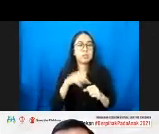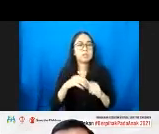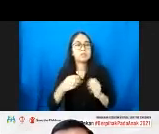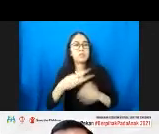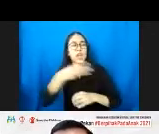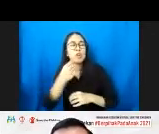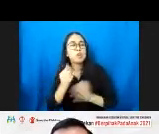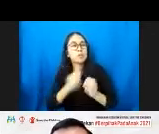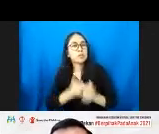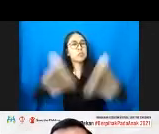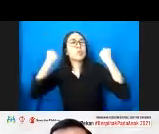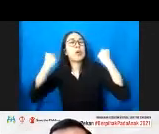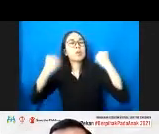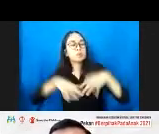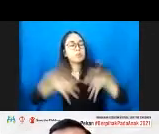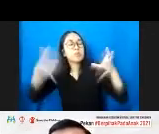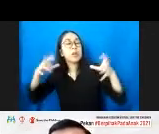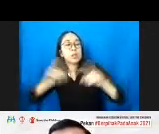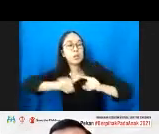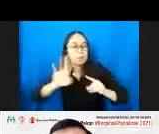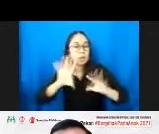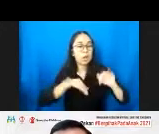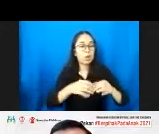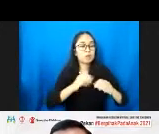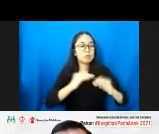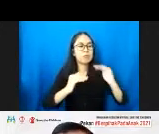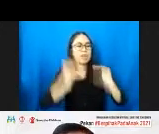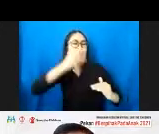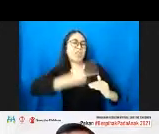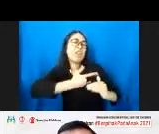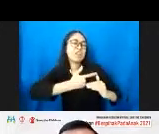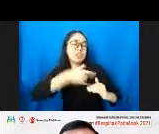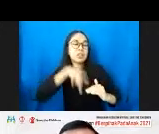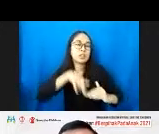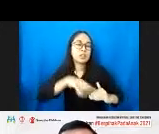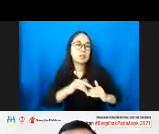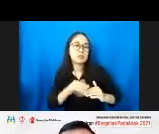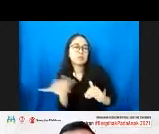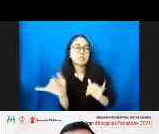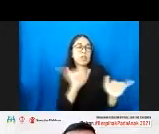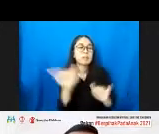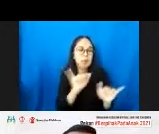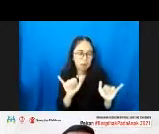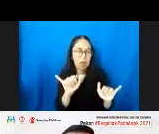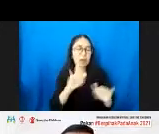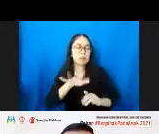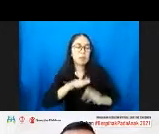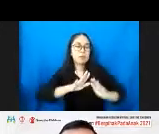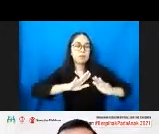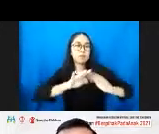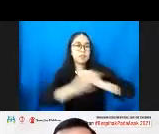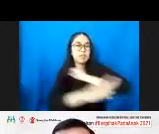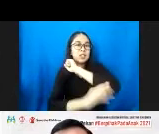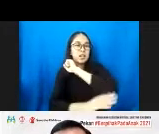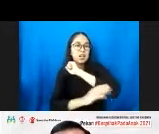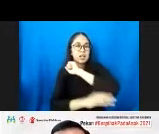dunia, terbesar. Tapi dalam konteks stunting, kita masih paria. Kita masih sama dengan negara-negara yang dulu kita lihat dengan senyum